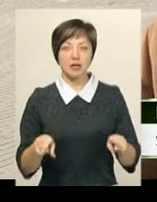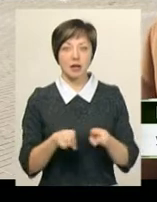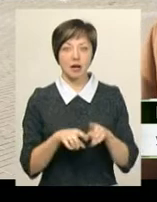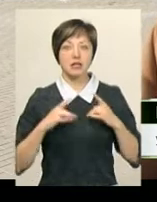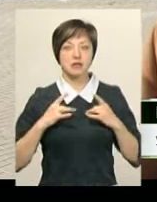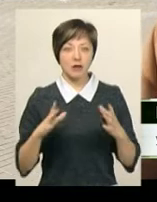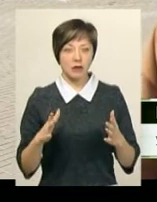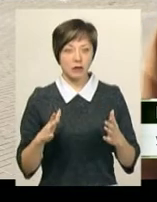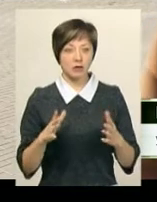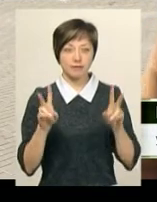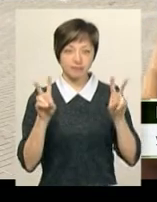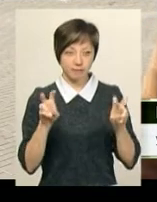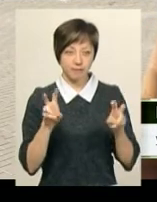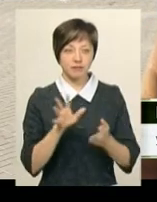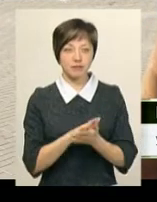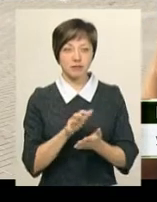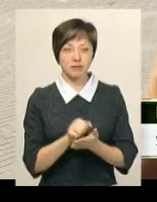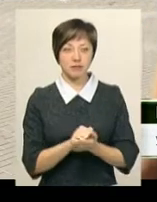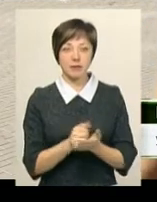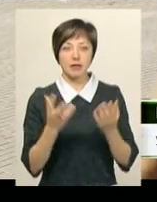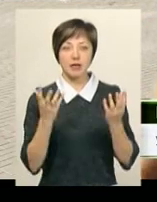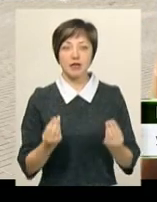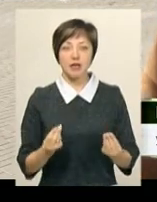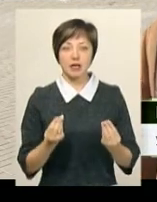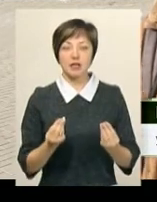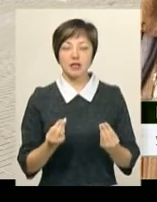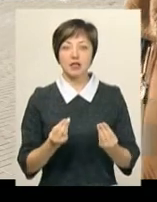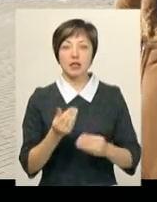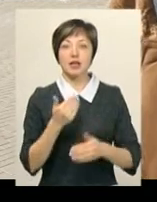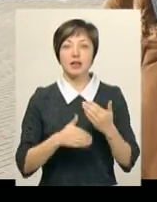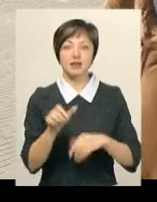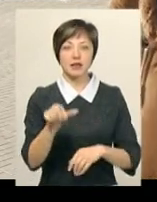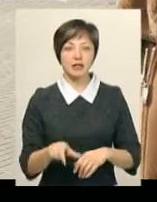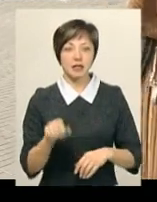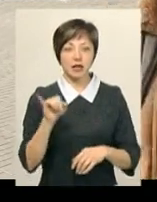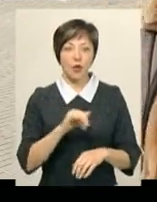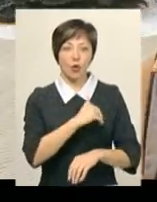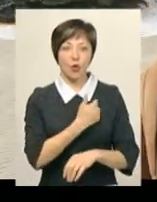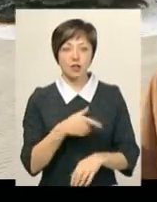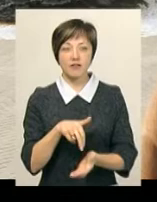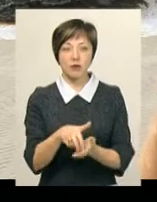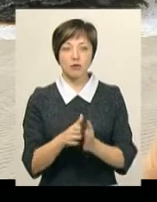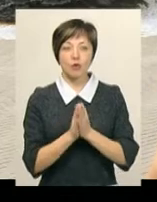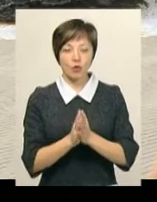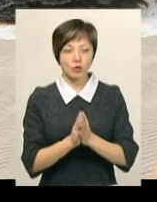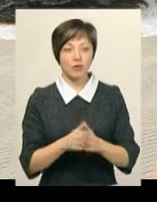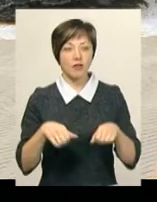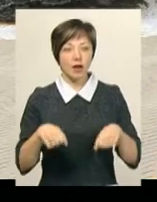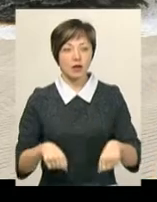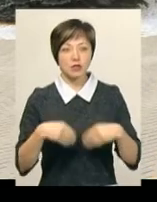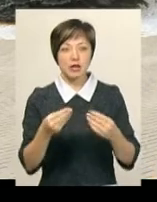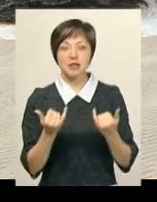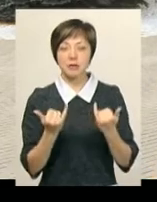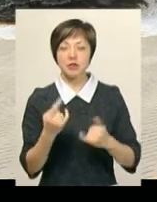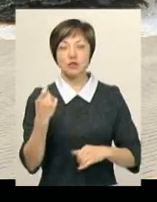свято. Ну, не свято, а день інваліда. Він хоче вийти, просять цю владу, щоб вони дали